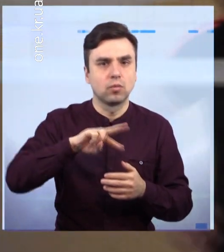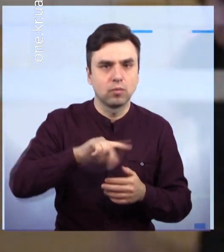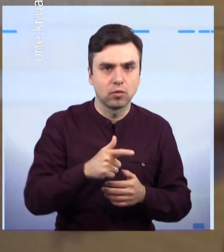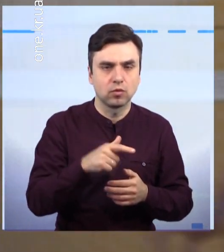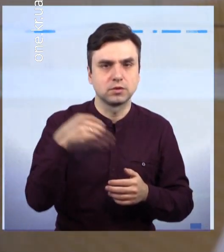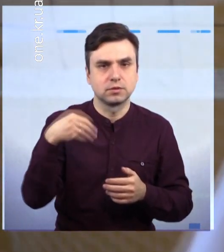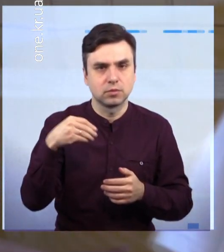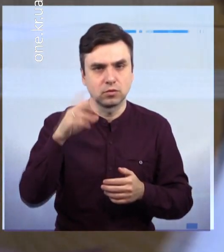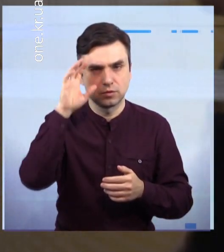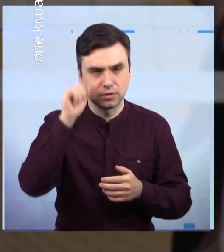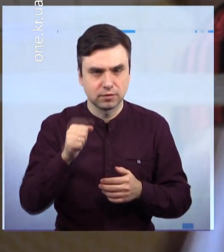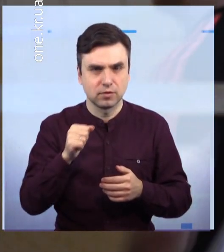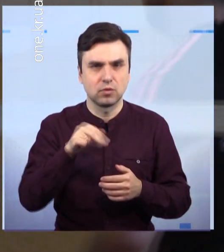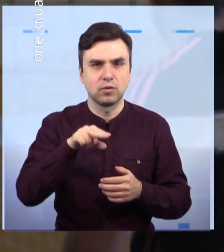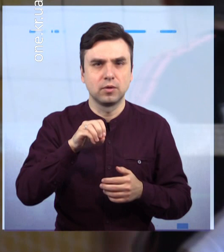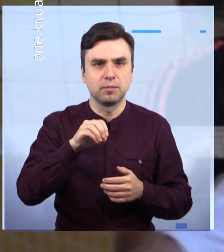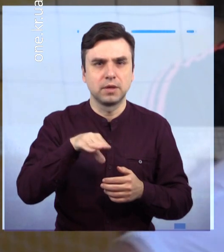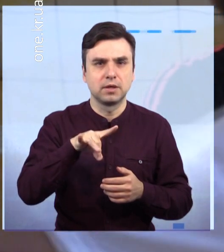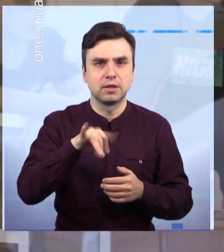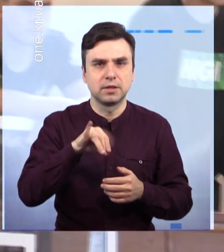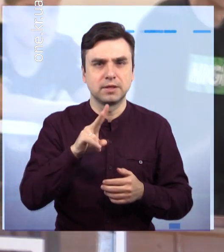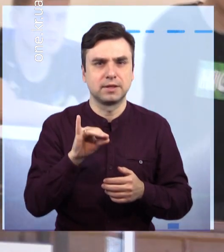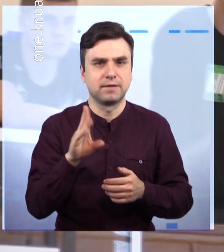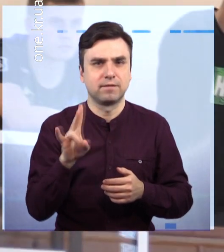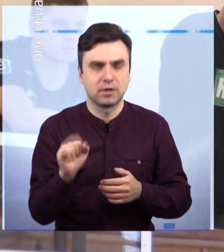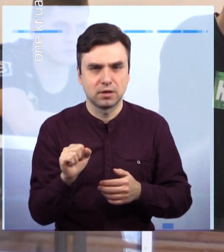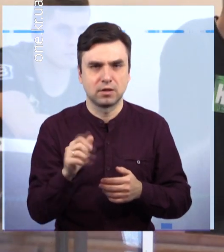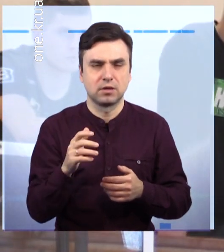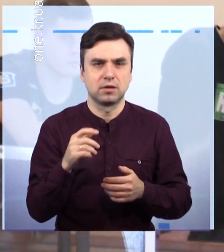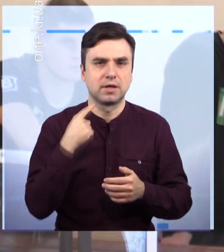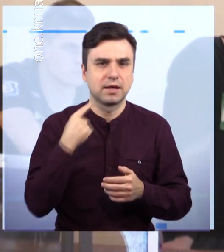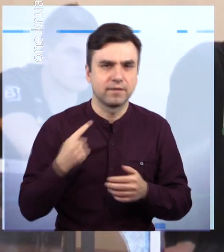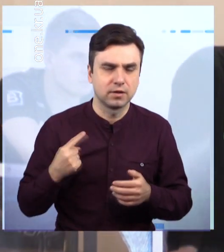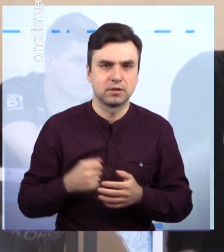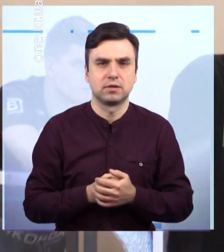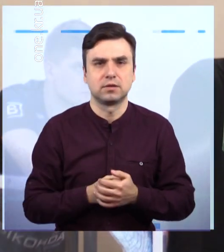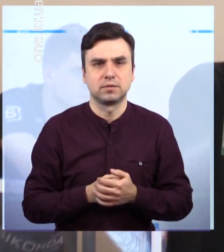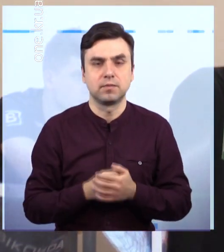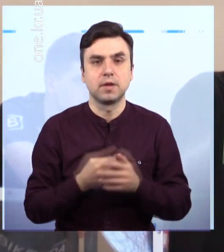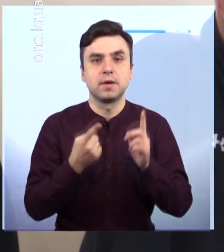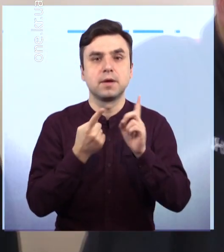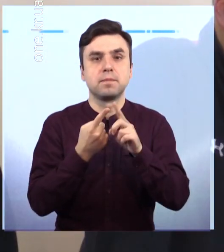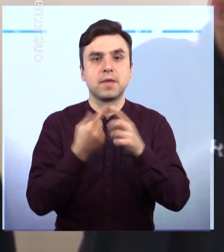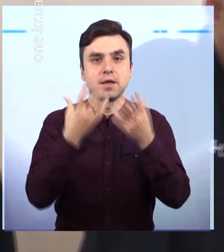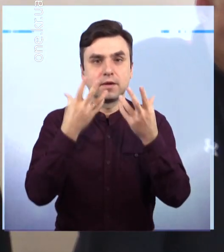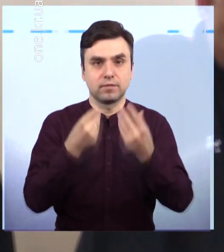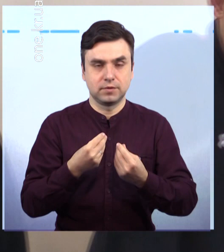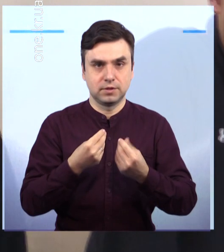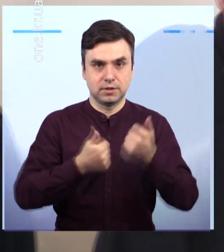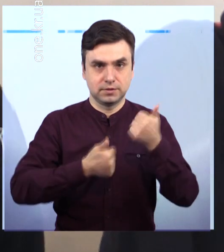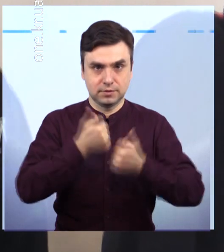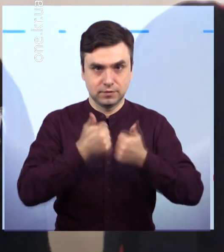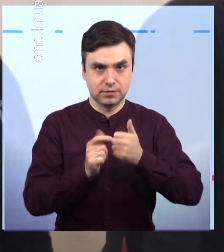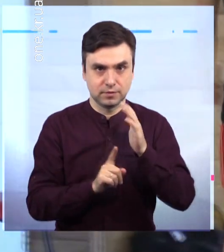Миколаєва, Нікополя, Запоріжжя, Петриківки та Кропивницького. А також 5 команд з Кривого Рогу. У перший день волейбольного